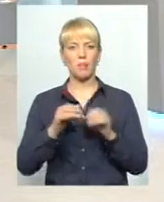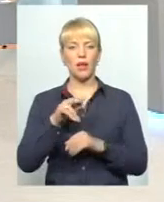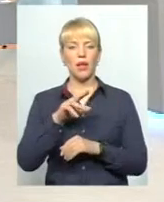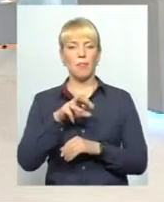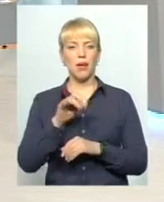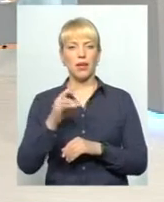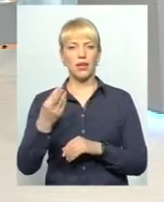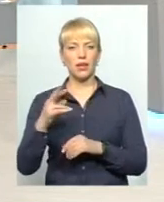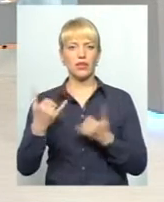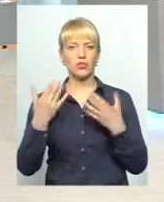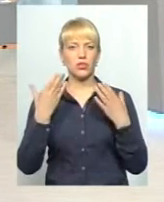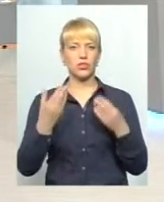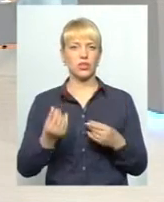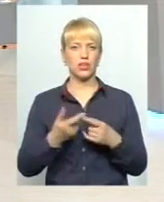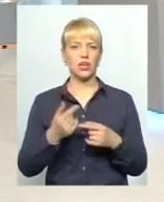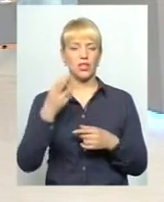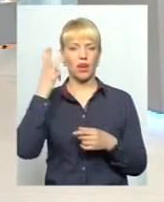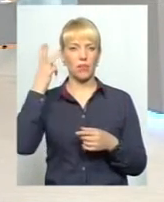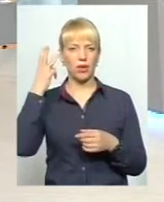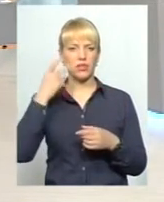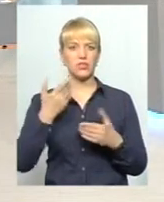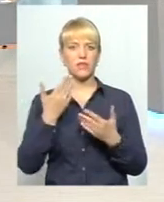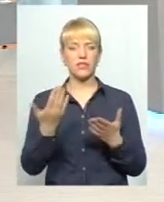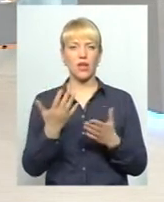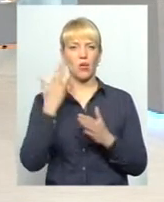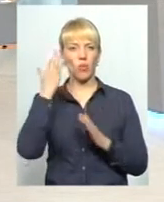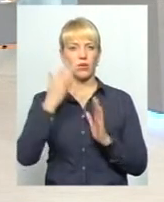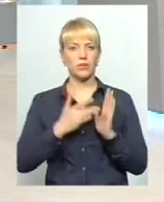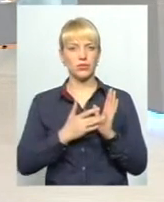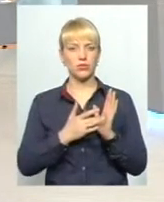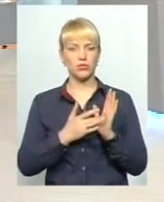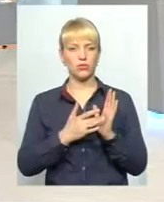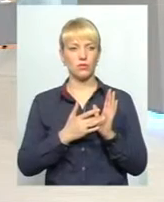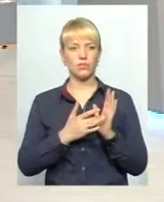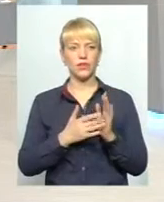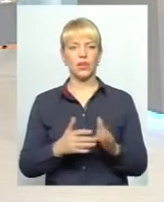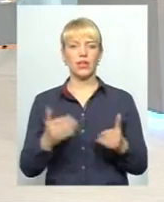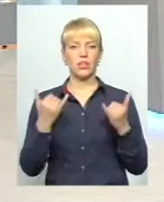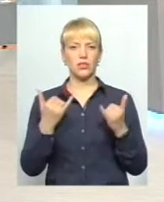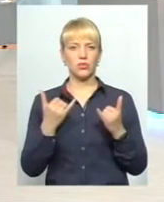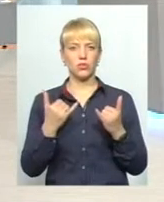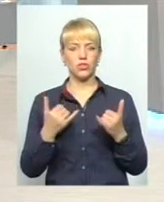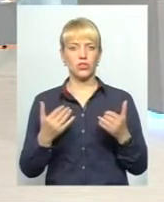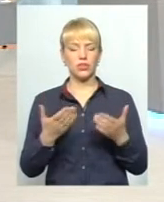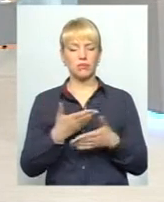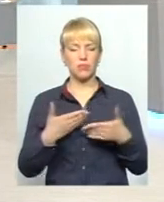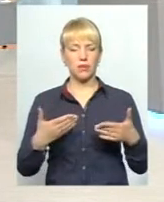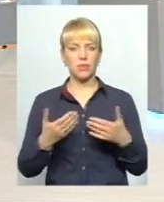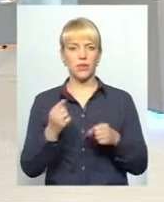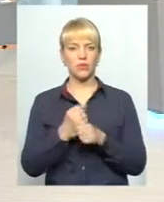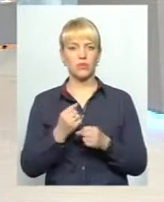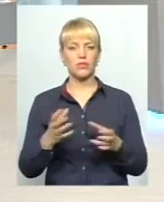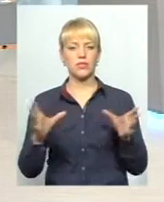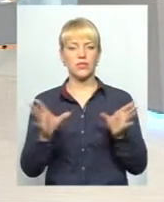Марія, скажіть, будь ласка, сьогодні на Хмельниччині ви з якою місією? Сьогодні ми працюємо з об'єднаними